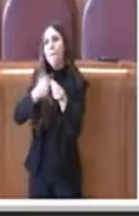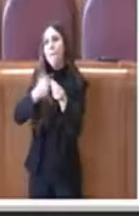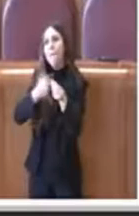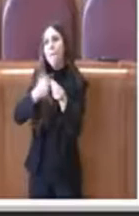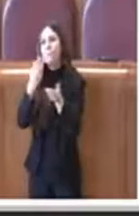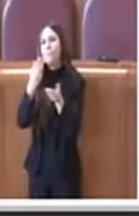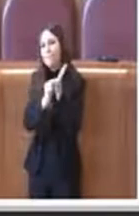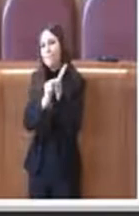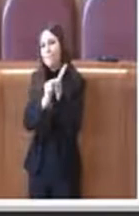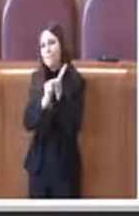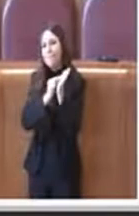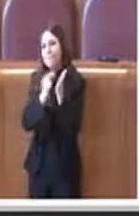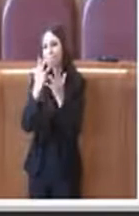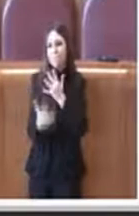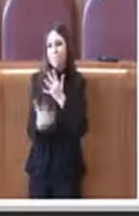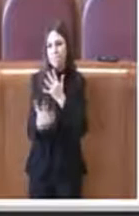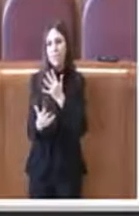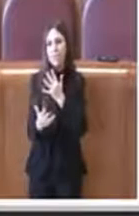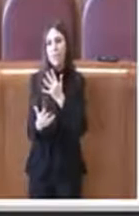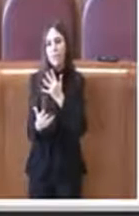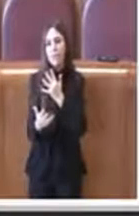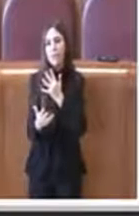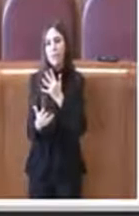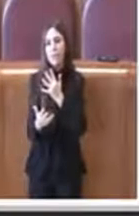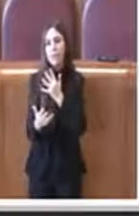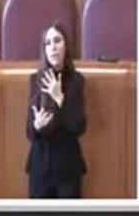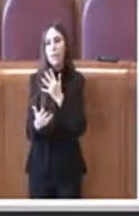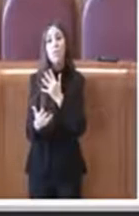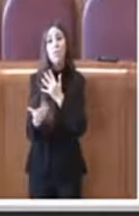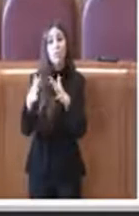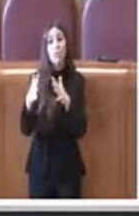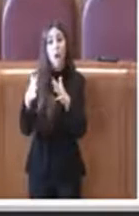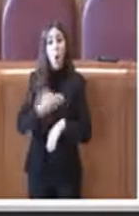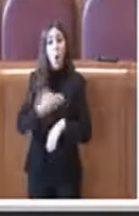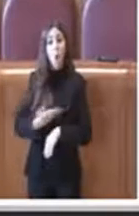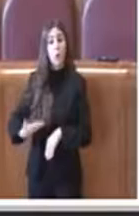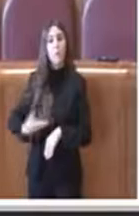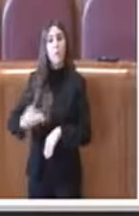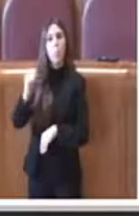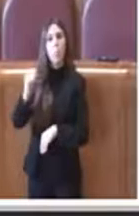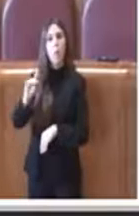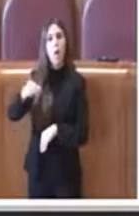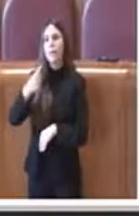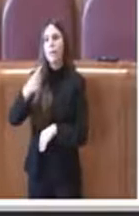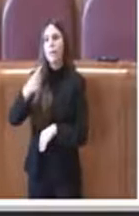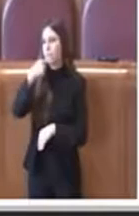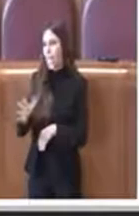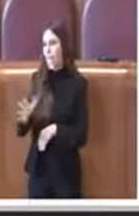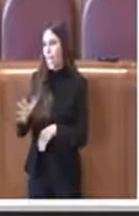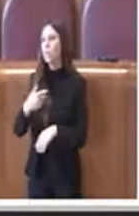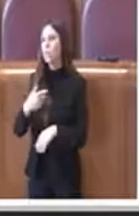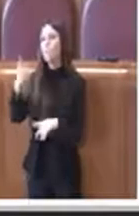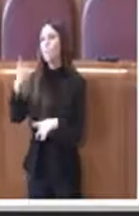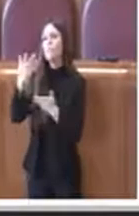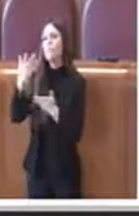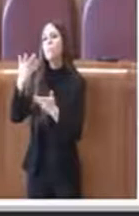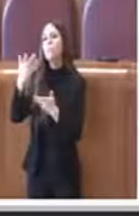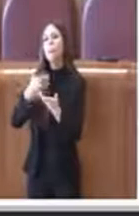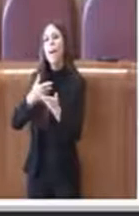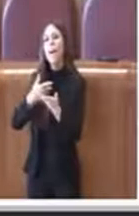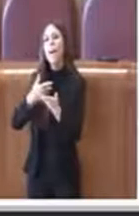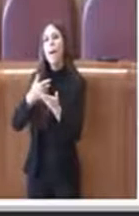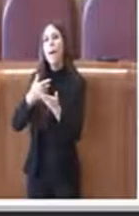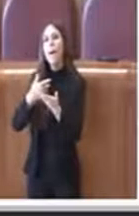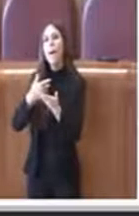alcuni aspetti lo diceva il consigliere Bugarini che faceva riferimento a questa se